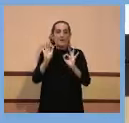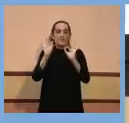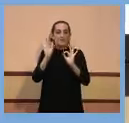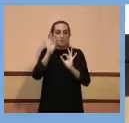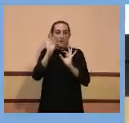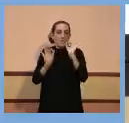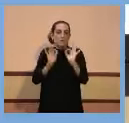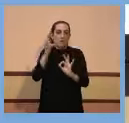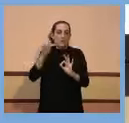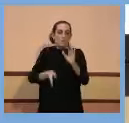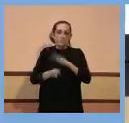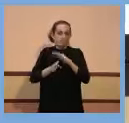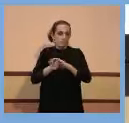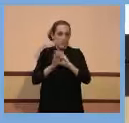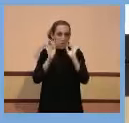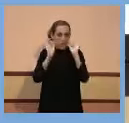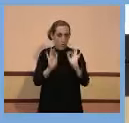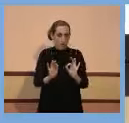mantenint.